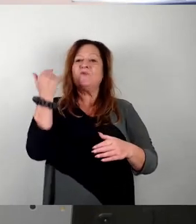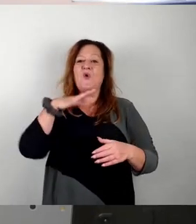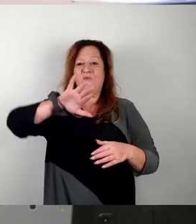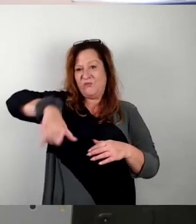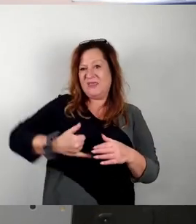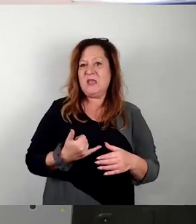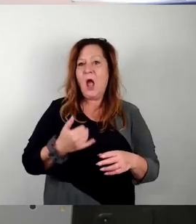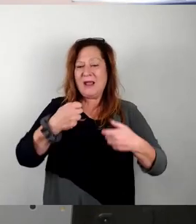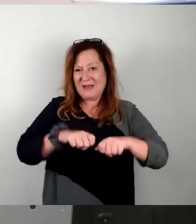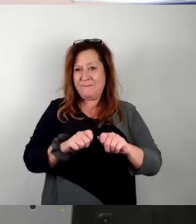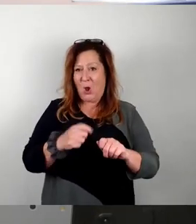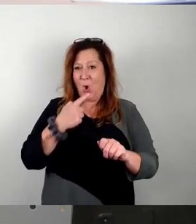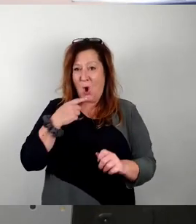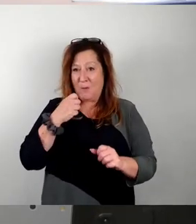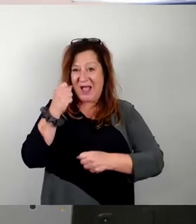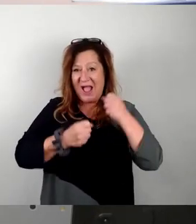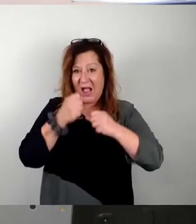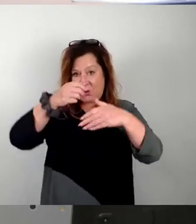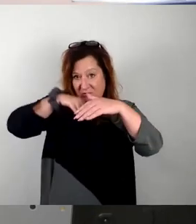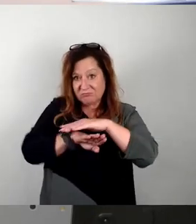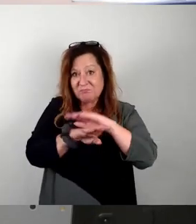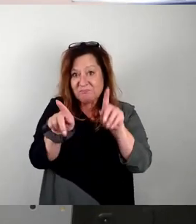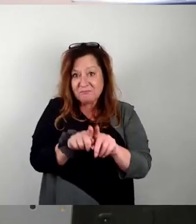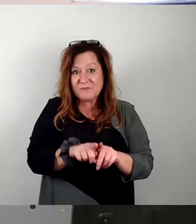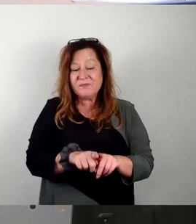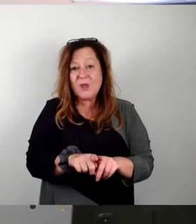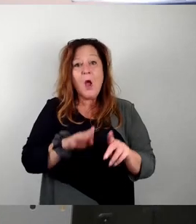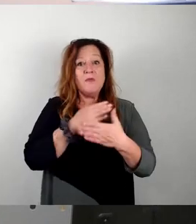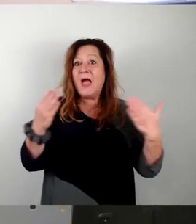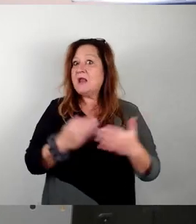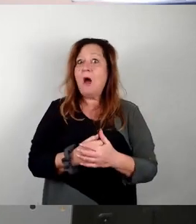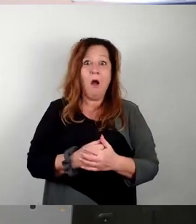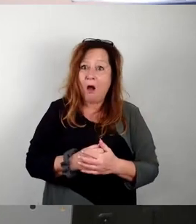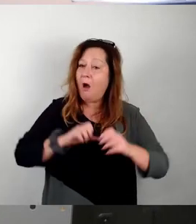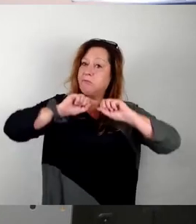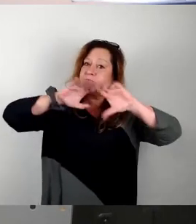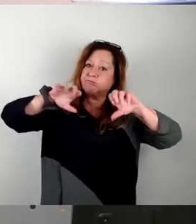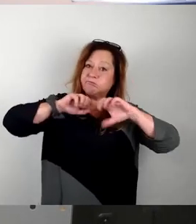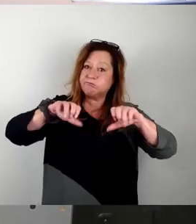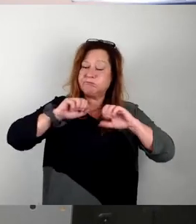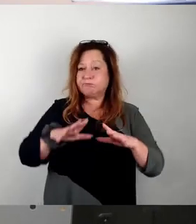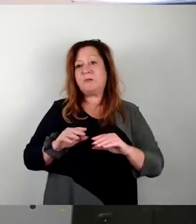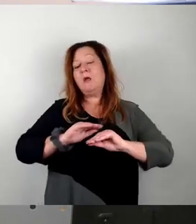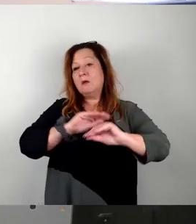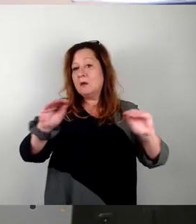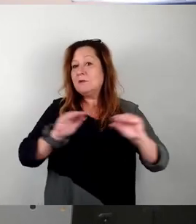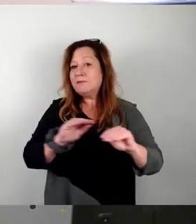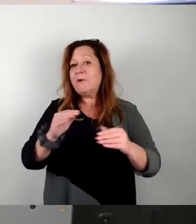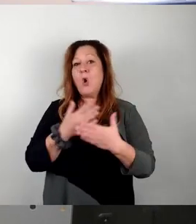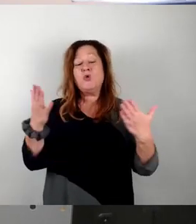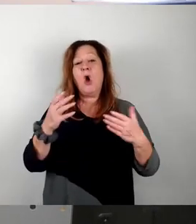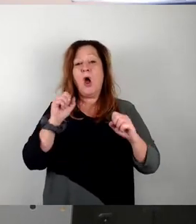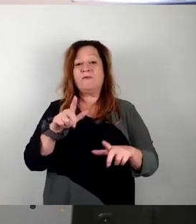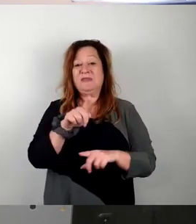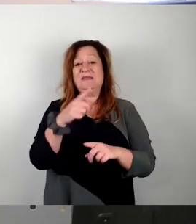Frage. Und dann wird dann natürlich wieder die große Populismuskeule geschwungen, wo dann die andere Seite ja uns so oft vorwirft, dass wir das täten, aber